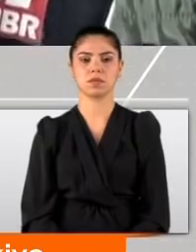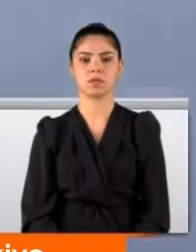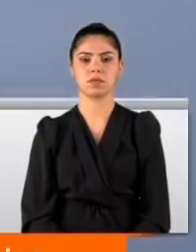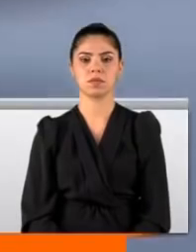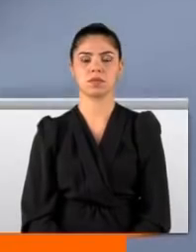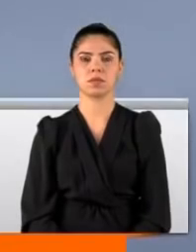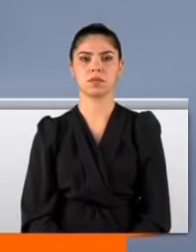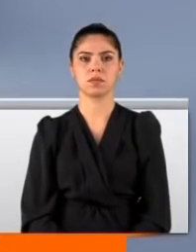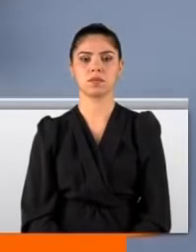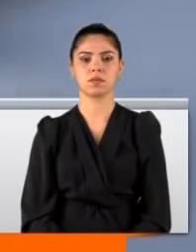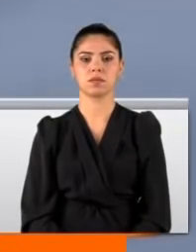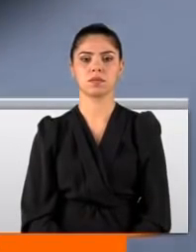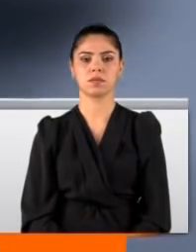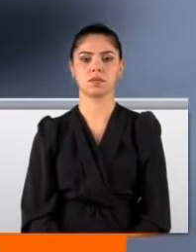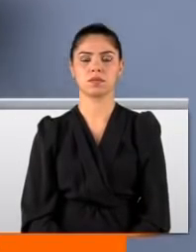denilen yerler.